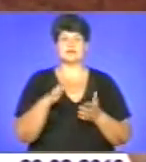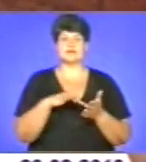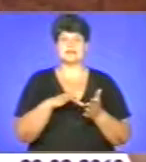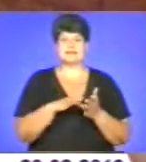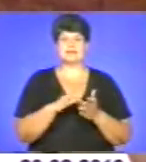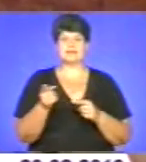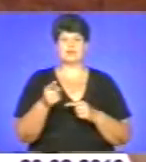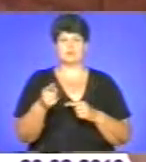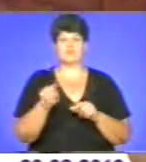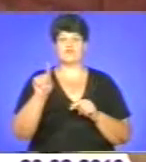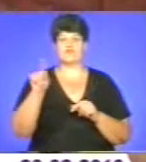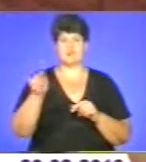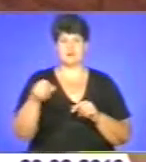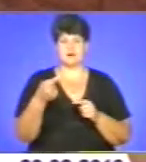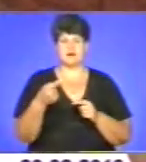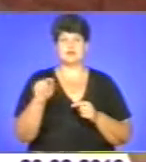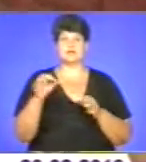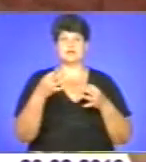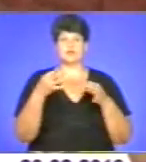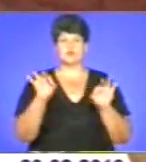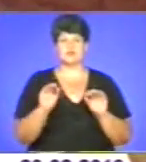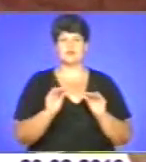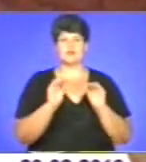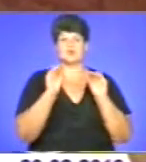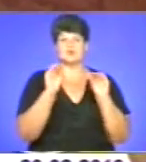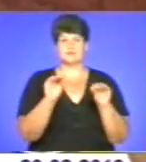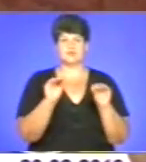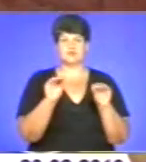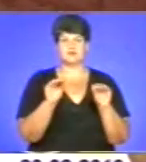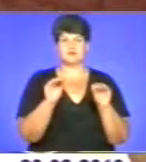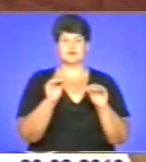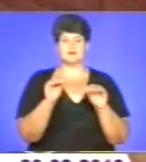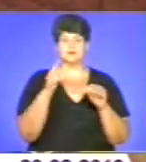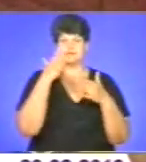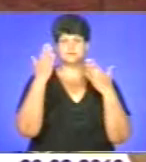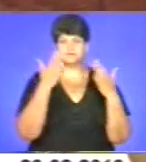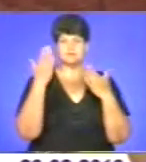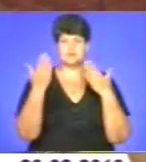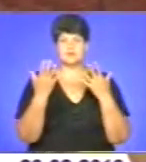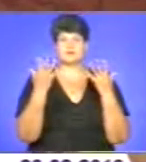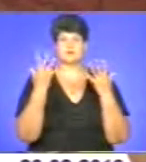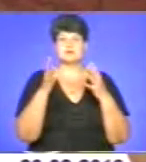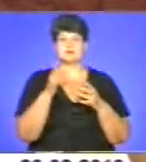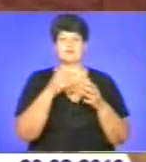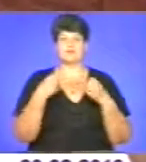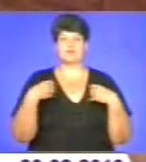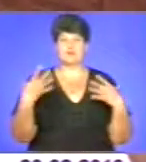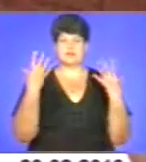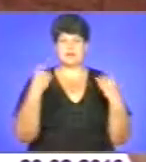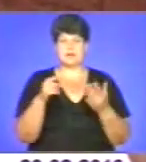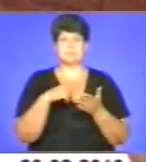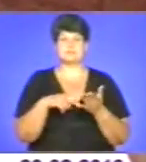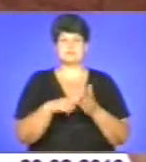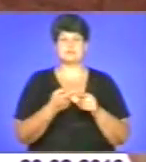вимагав та отримав неправомірну вигоду за дозвіл на розміщення аттракціону під час святкування Дня міста. За дану послугу